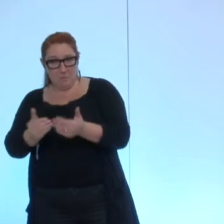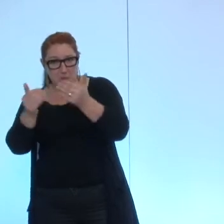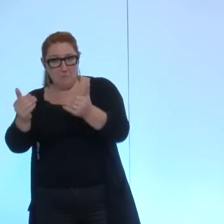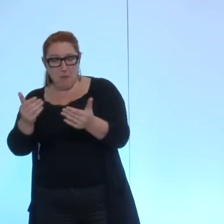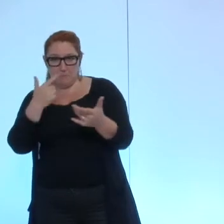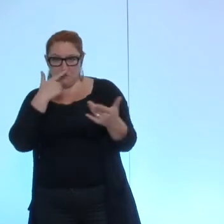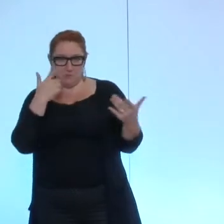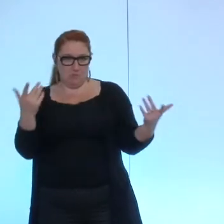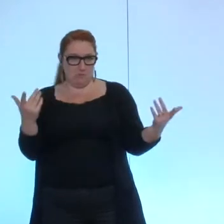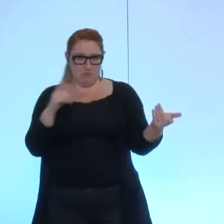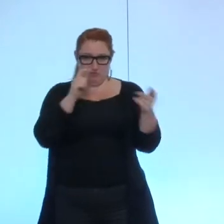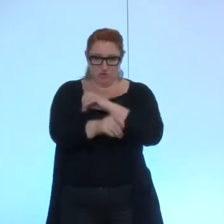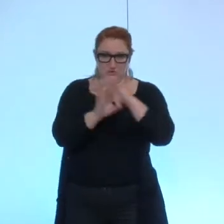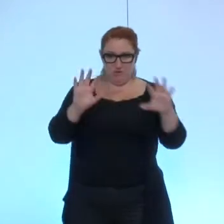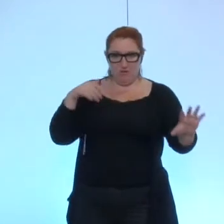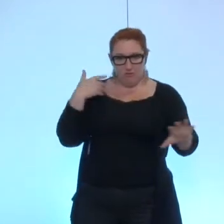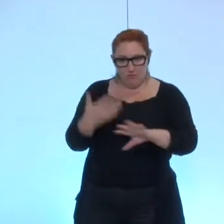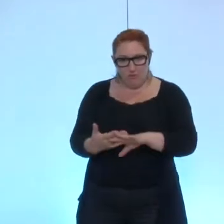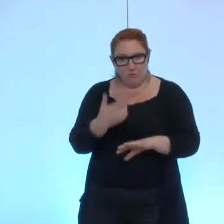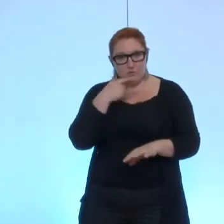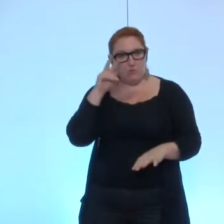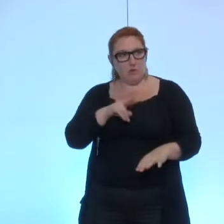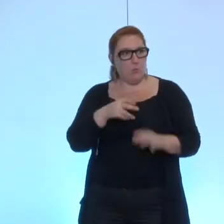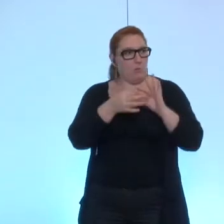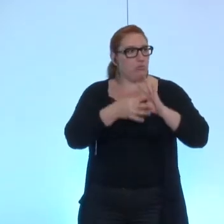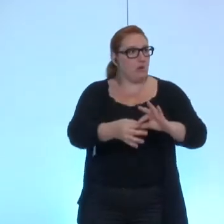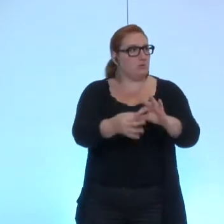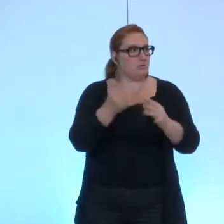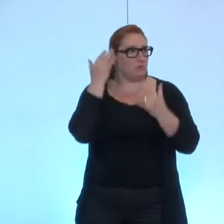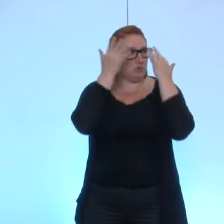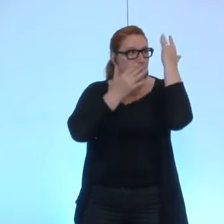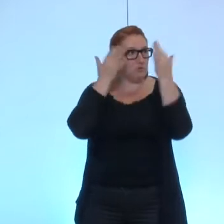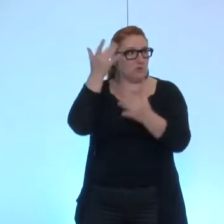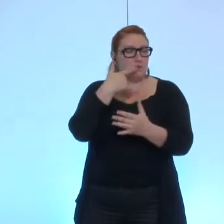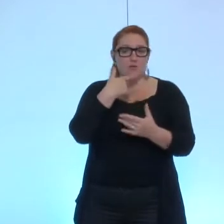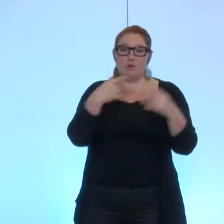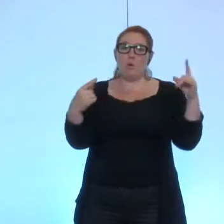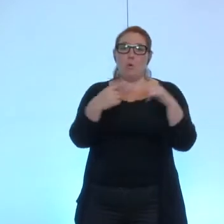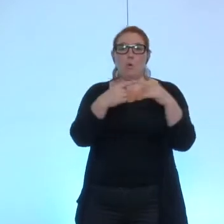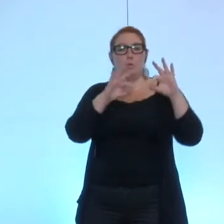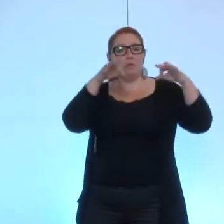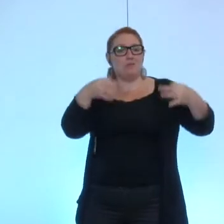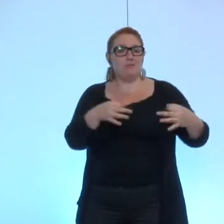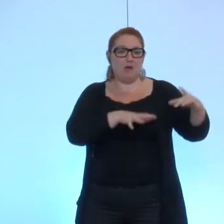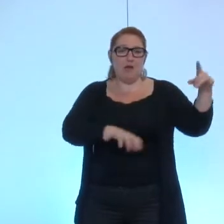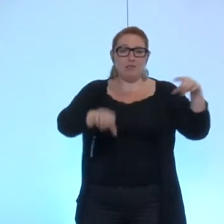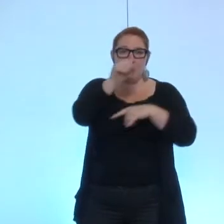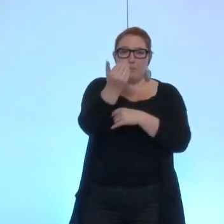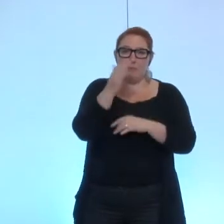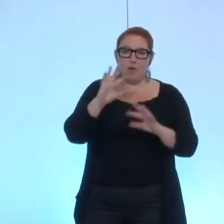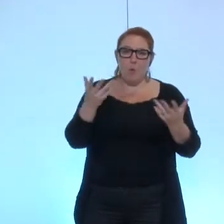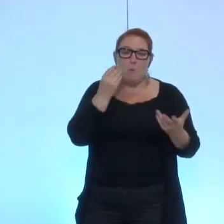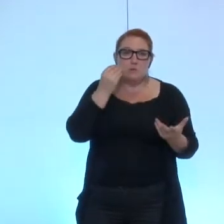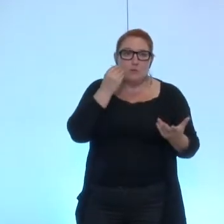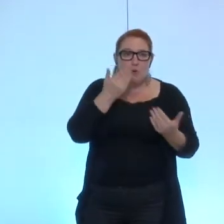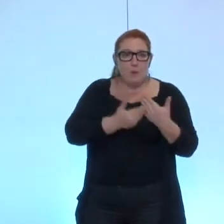la suite une fois que les comptes auront été remis mais qu'est-ce qui nous assure que ça ne changera pas est qu'il ne faudrait pas envisager